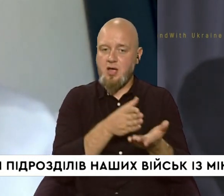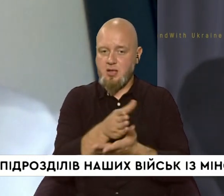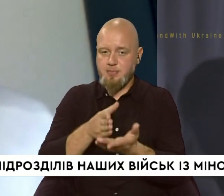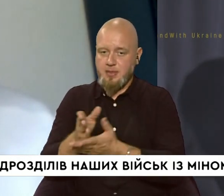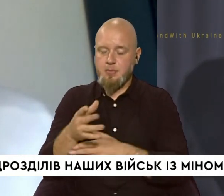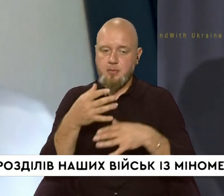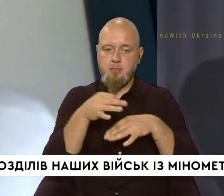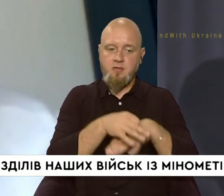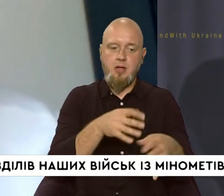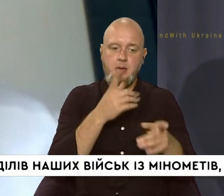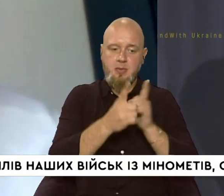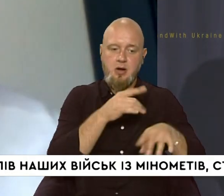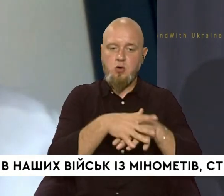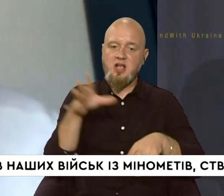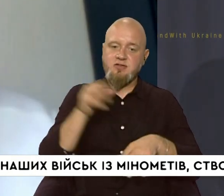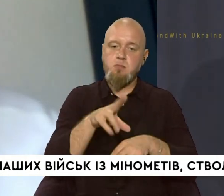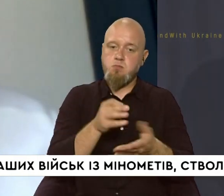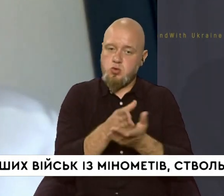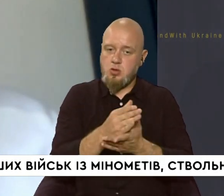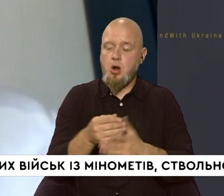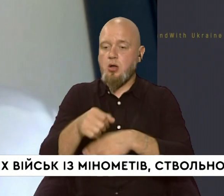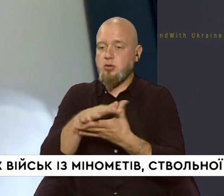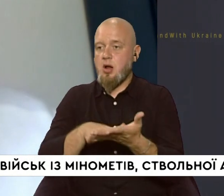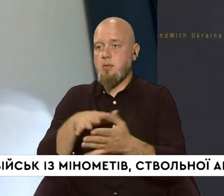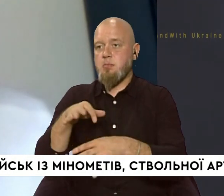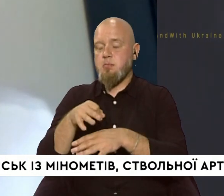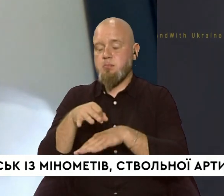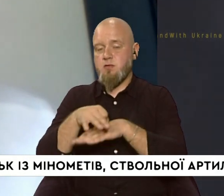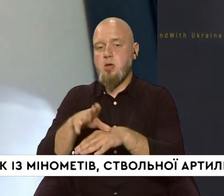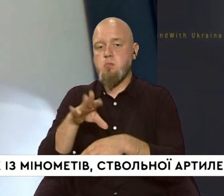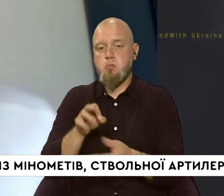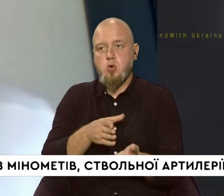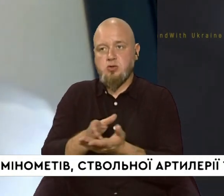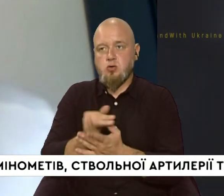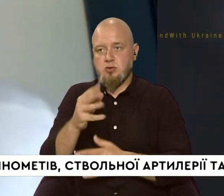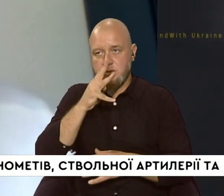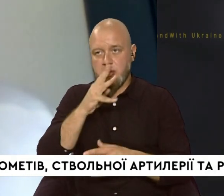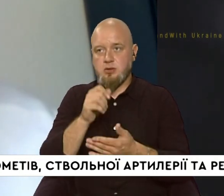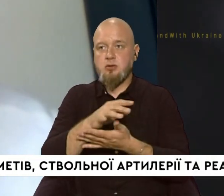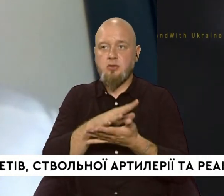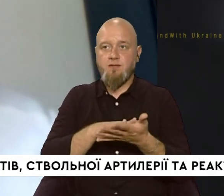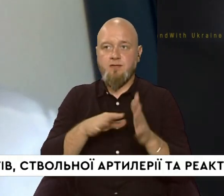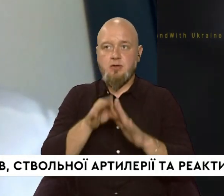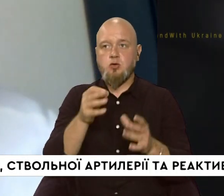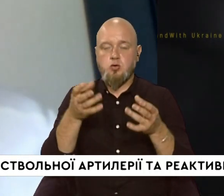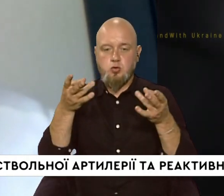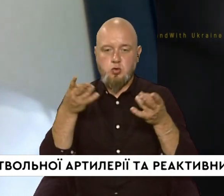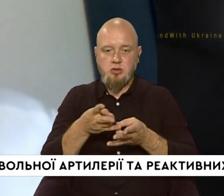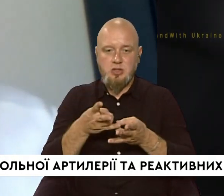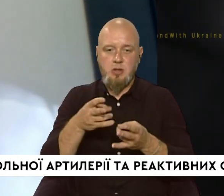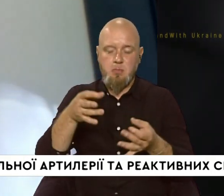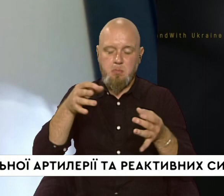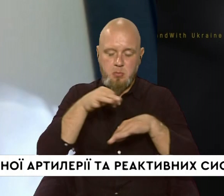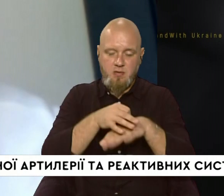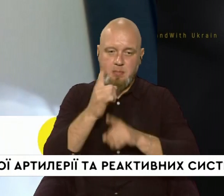Провели перерахунок всім по стажу, а далі провели по стажу зарплати. І визначили доцільність проведення перерахунку. Або це буде лише один